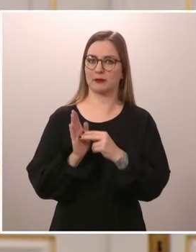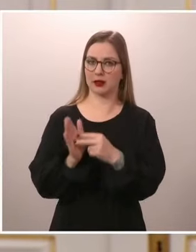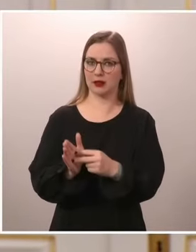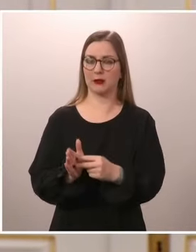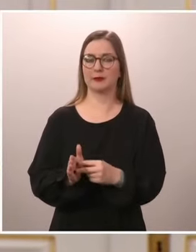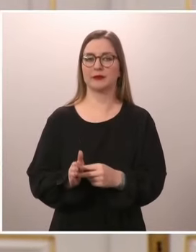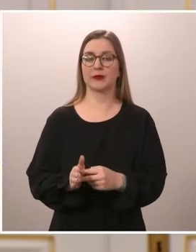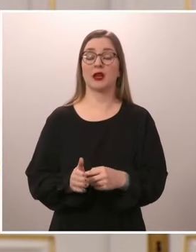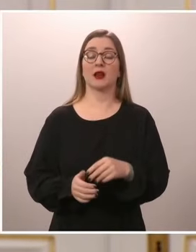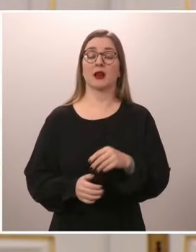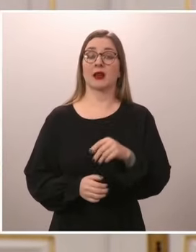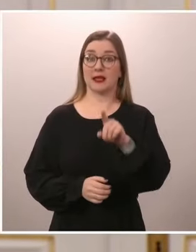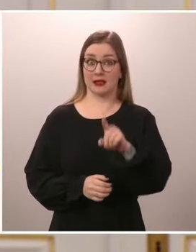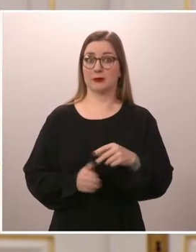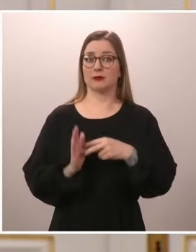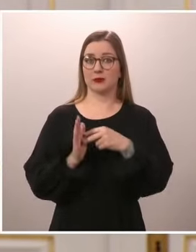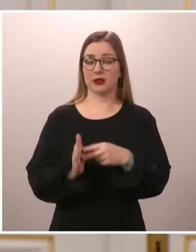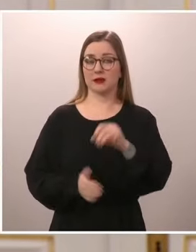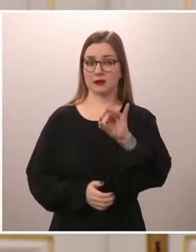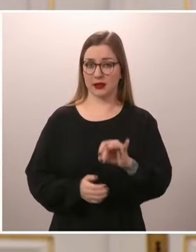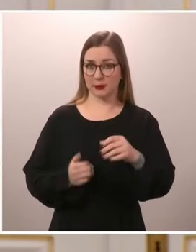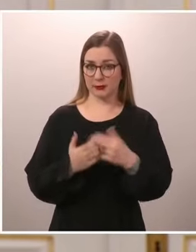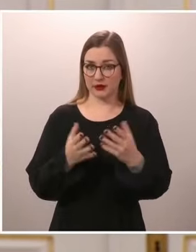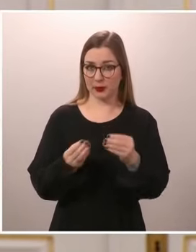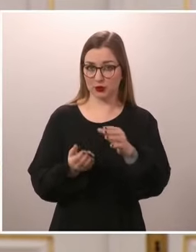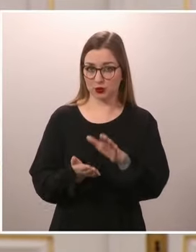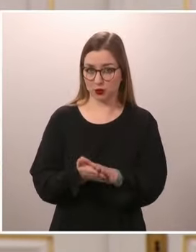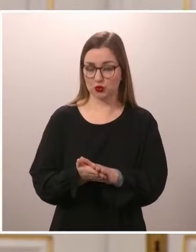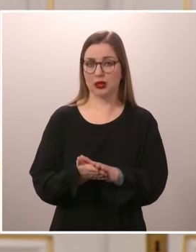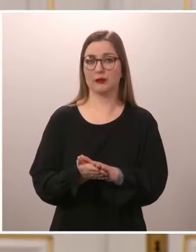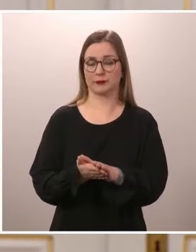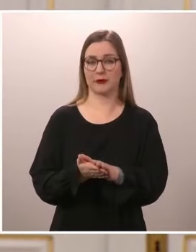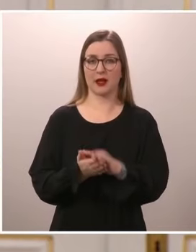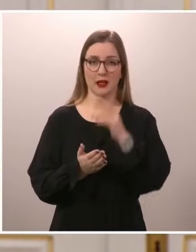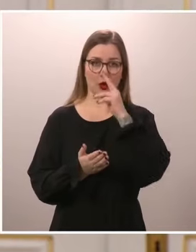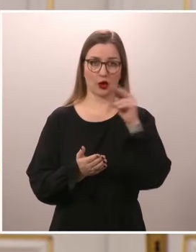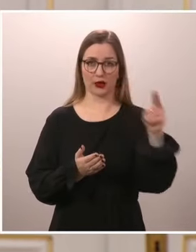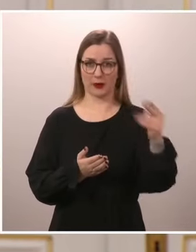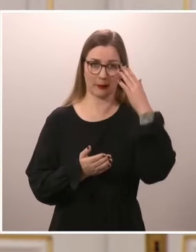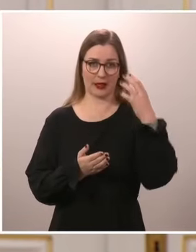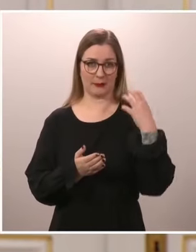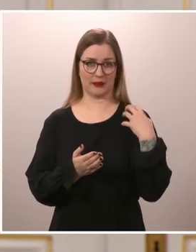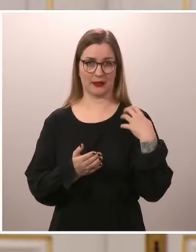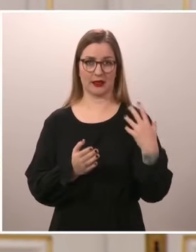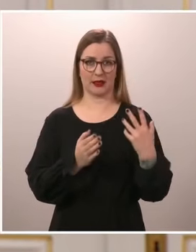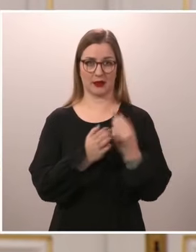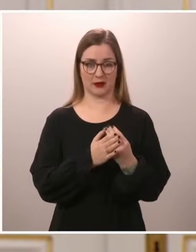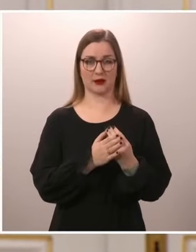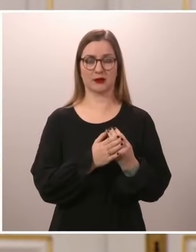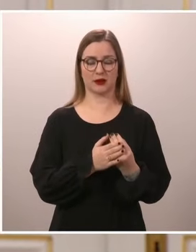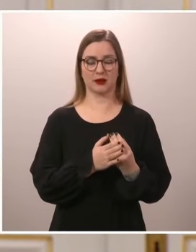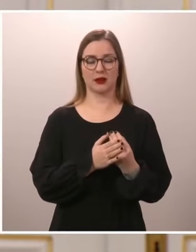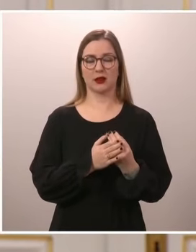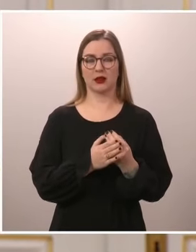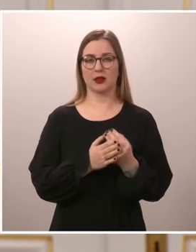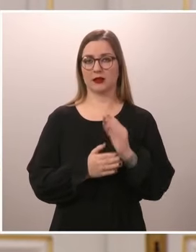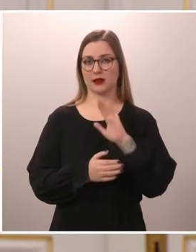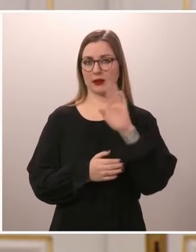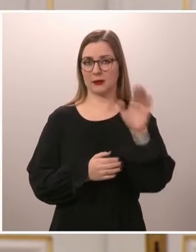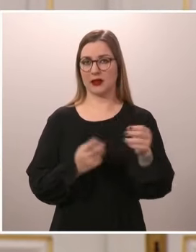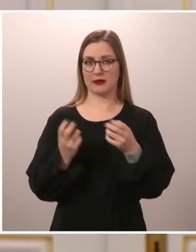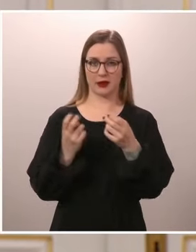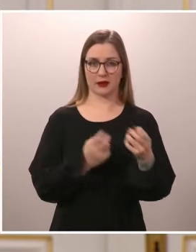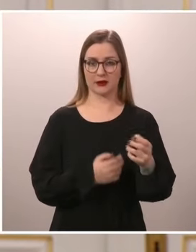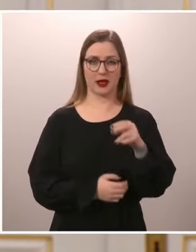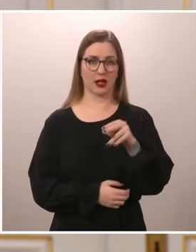.3. menen yhdessä Norjan pääministerin kanssa tarkastamaan Nordic